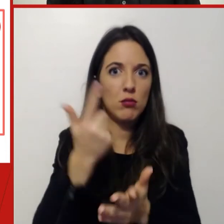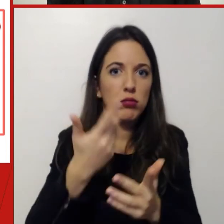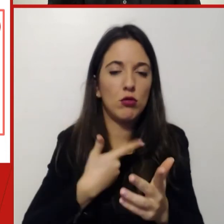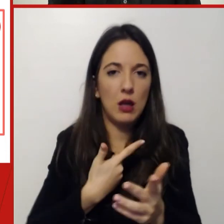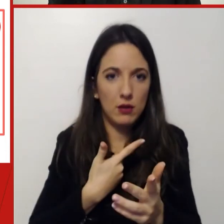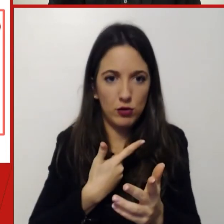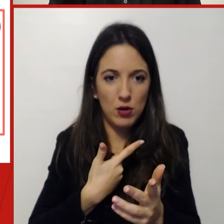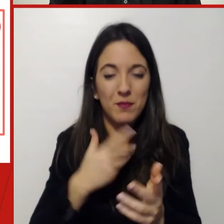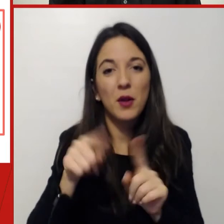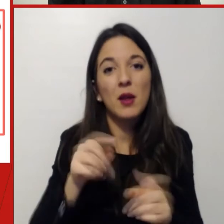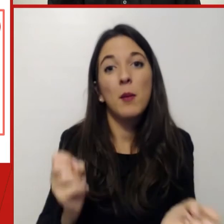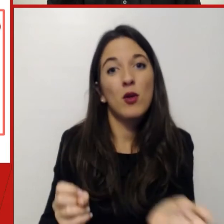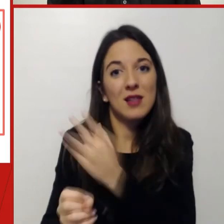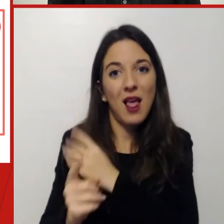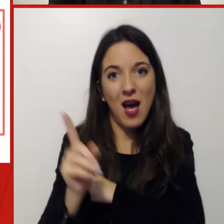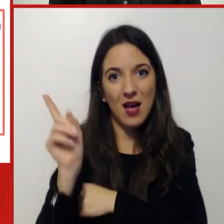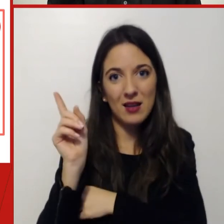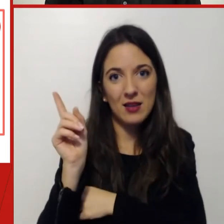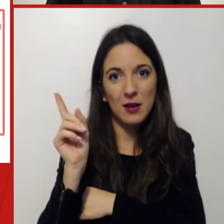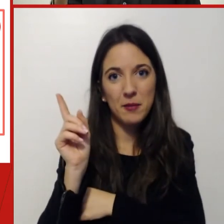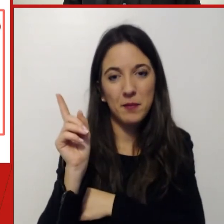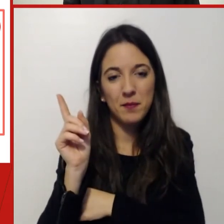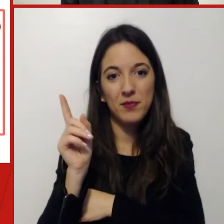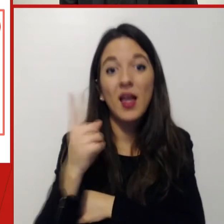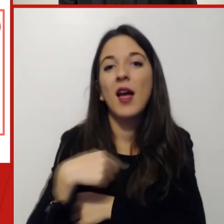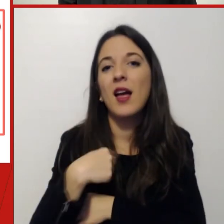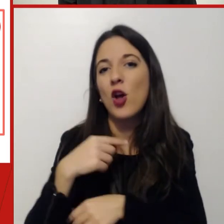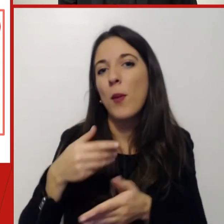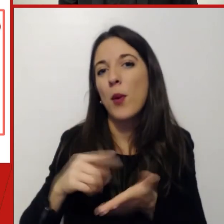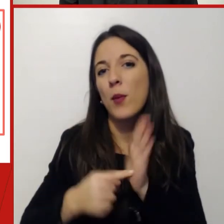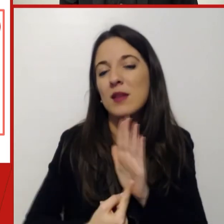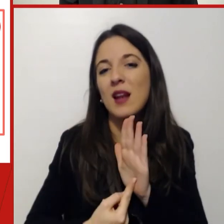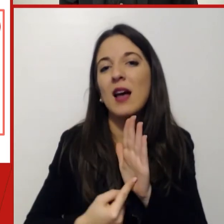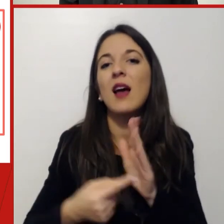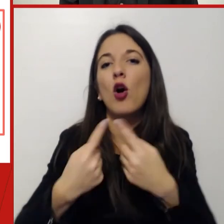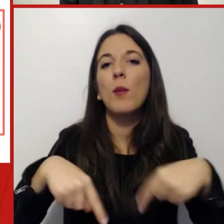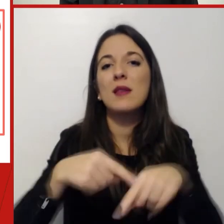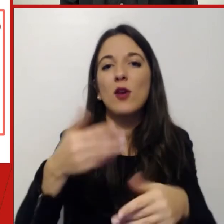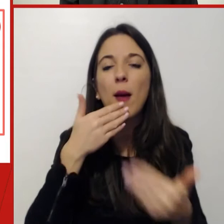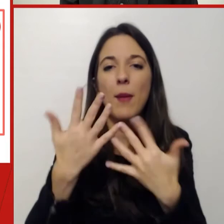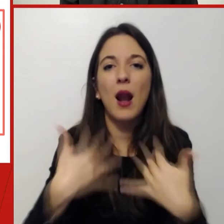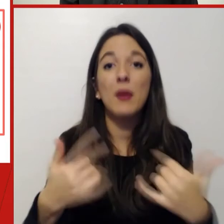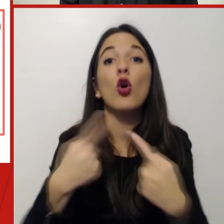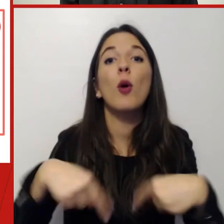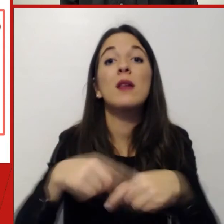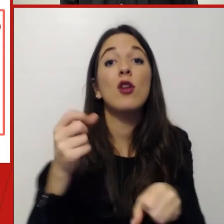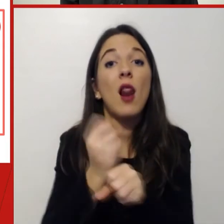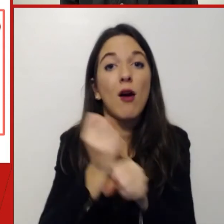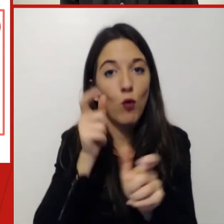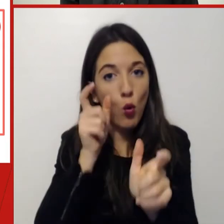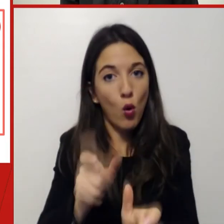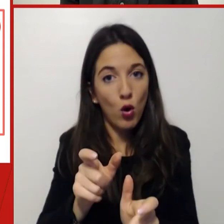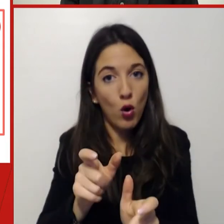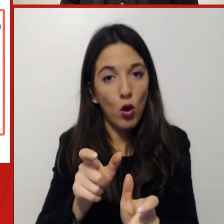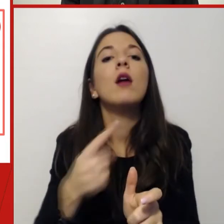nostra commissione lavoro in Parlamento della Camera dei Deputati per cercare di spiegare